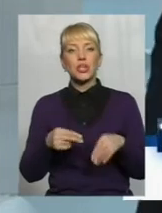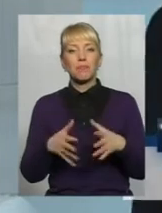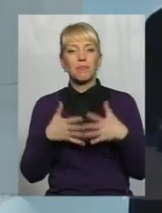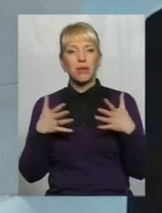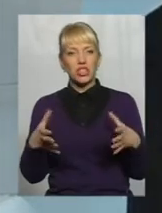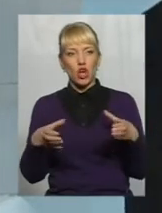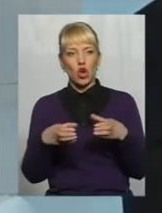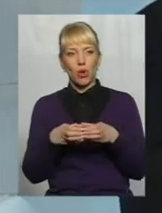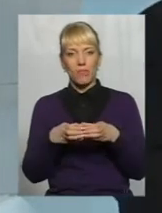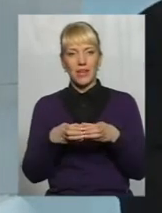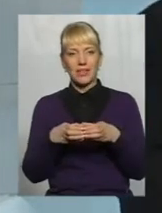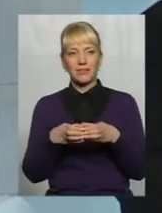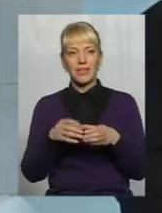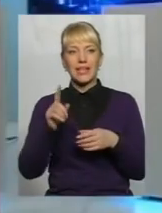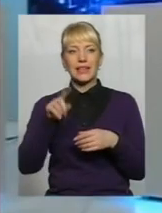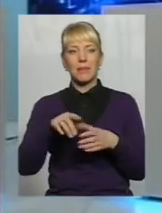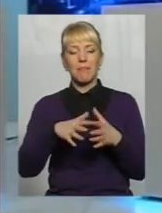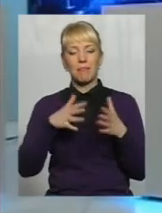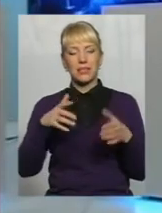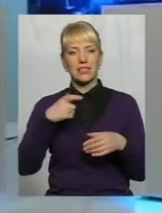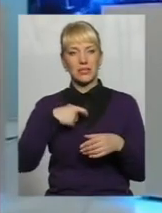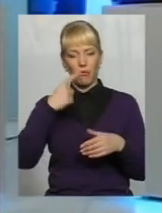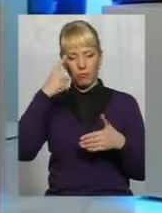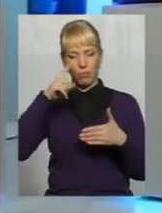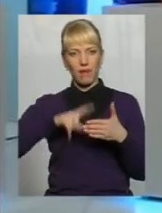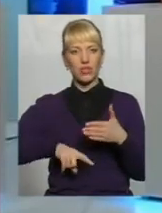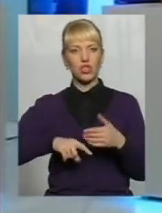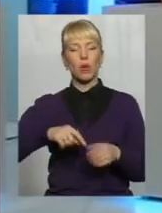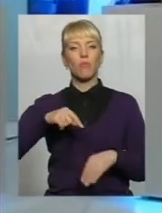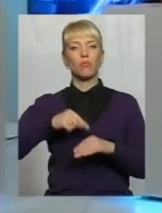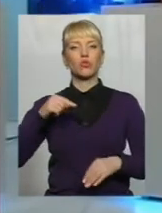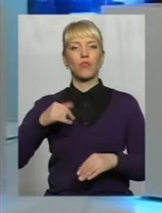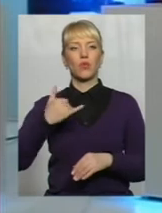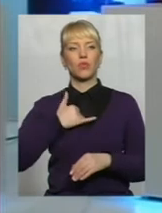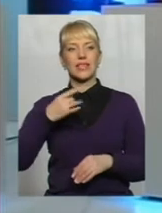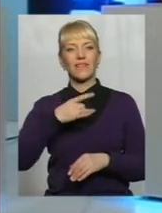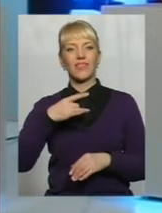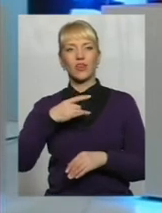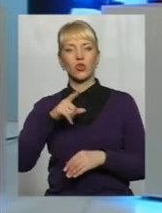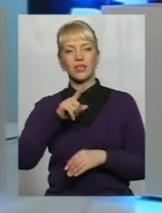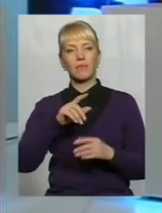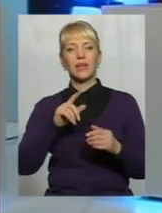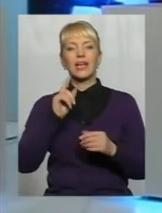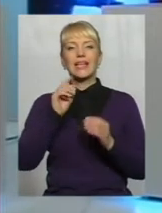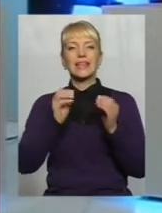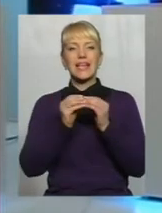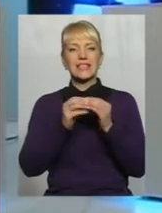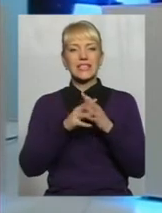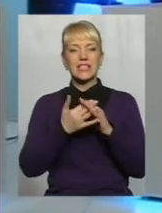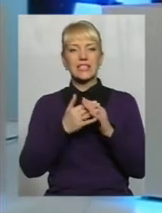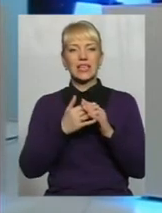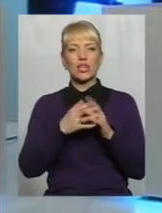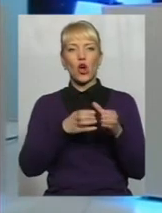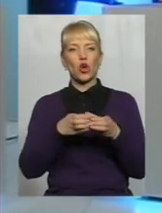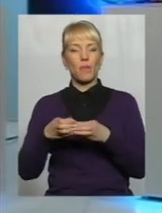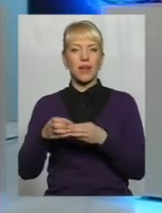громада, тим вона себе певніше почуває От у нас в районі 10 сільських громад, і тут